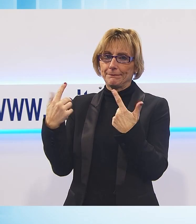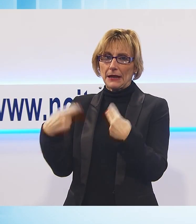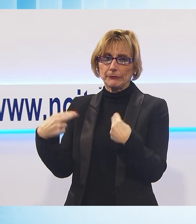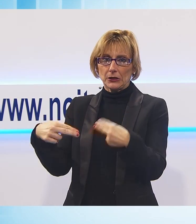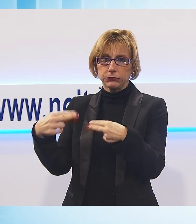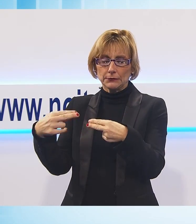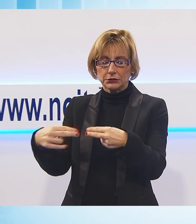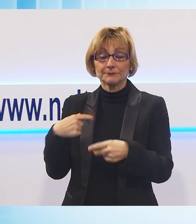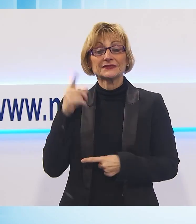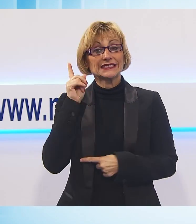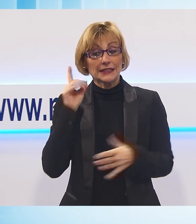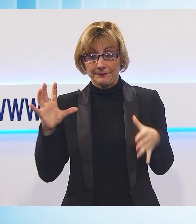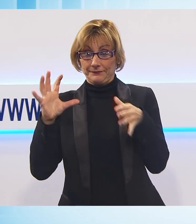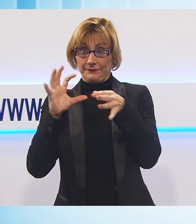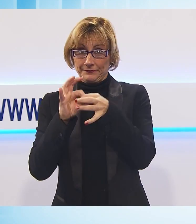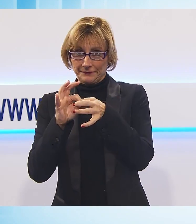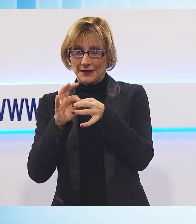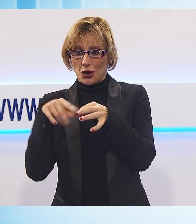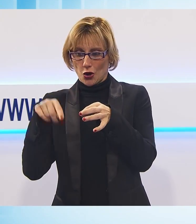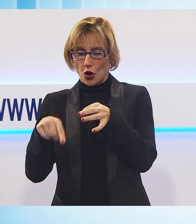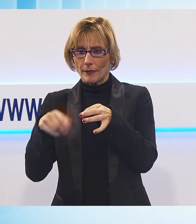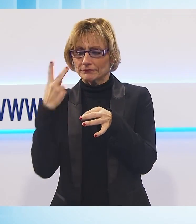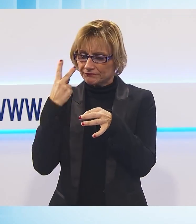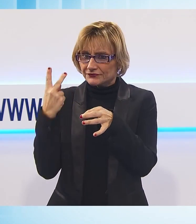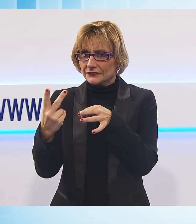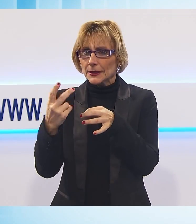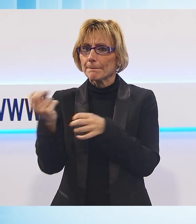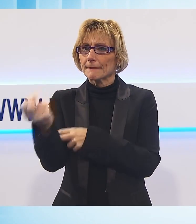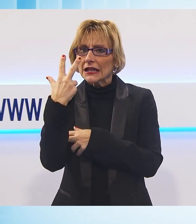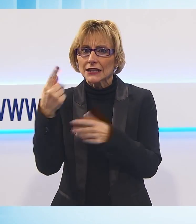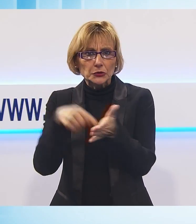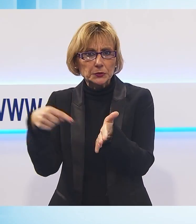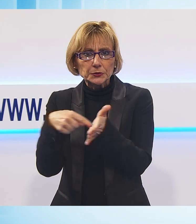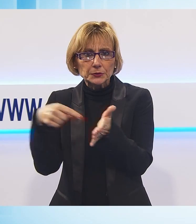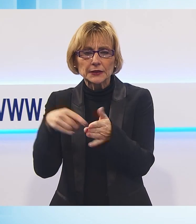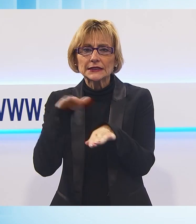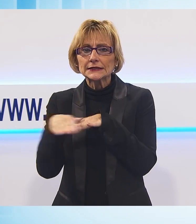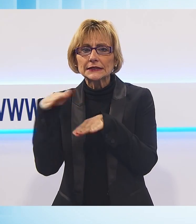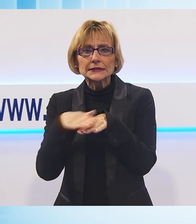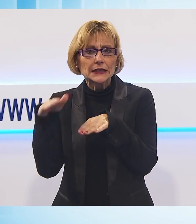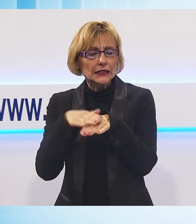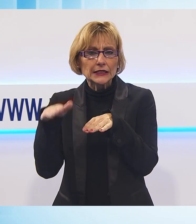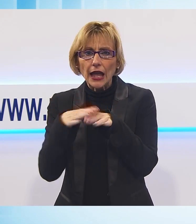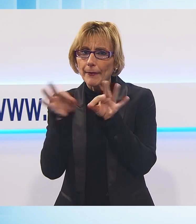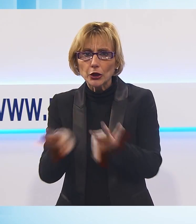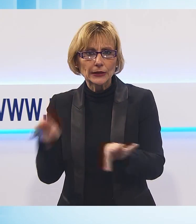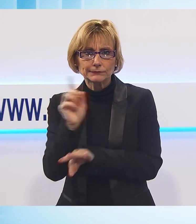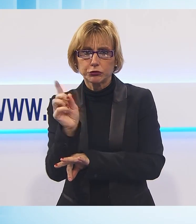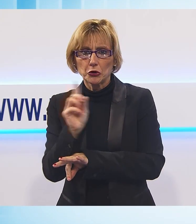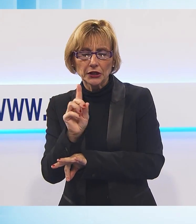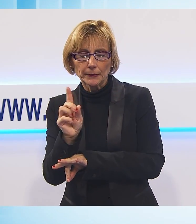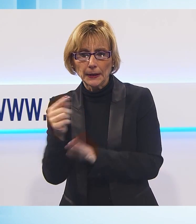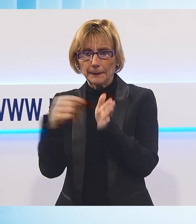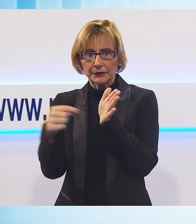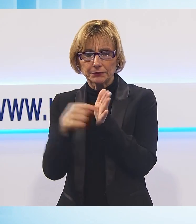Collegandosi al portale gli utenti visualizzano per ora sempre il solito messaggio. Il sistema non è al momento disponibile. La